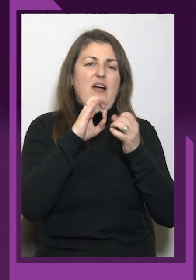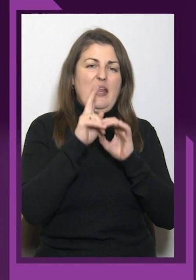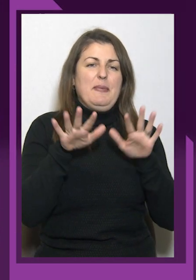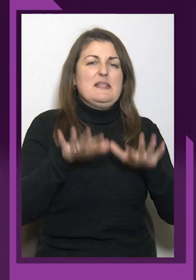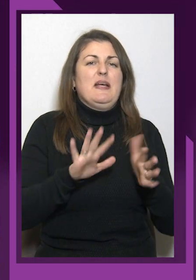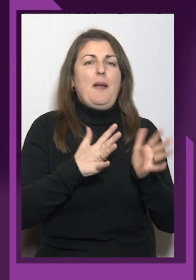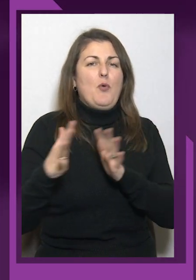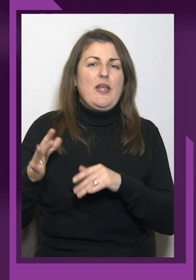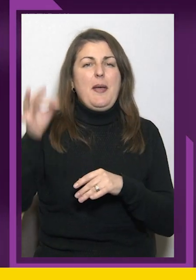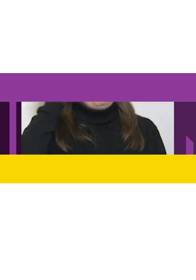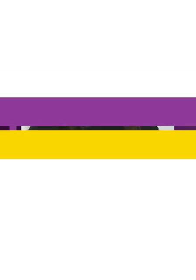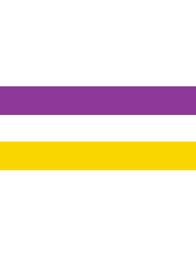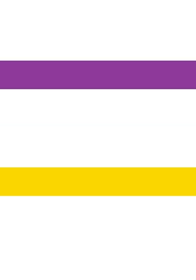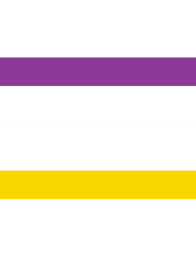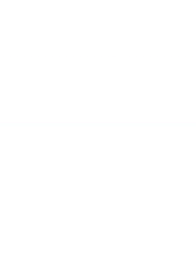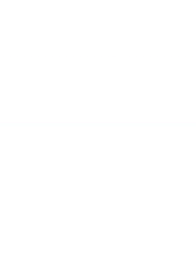переможемо!